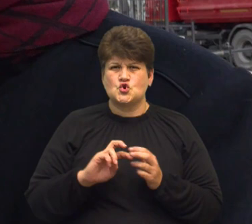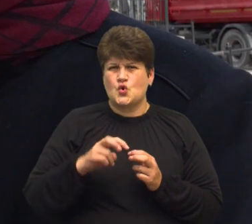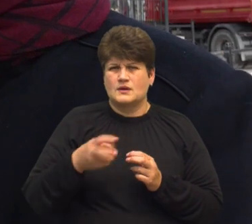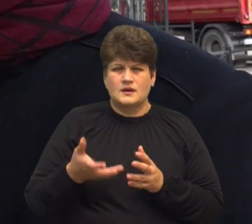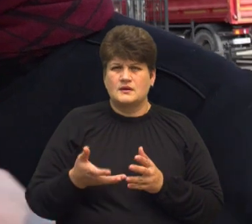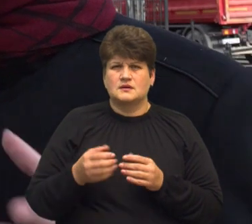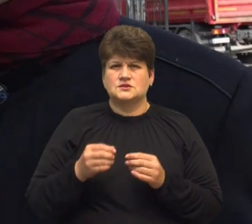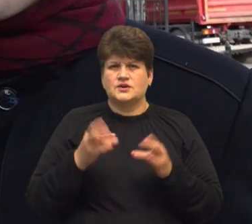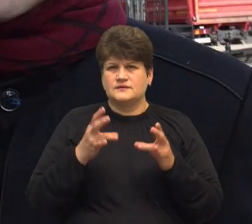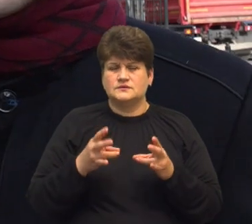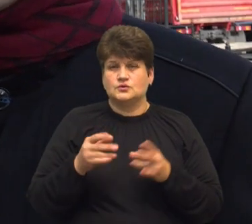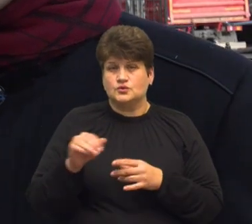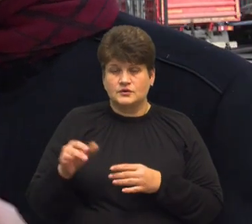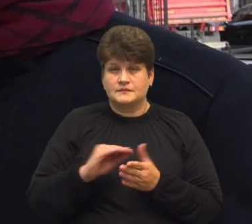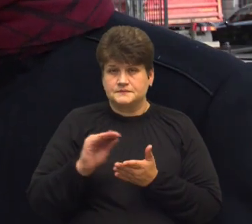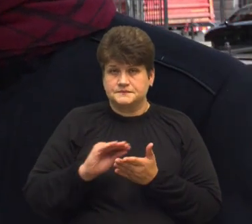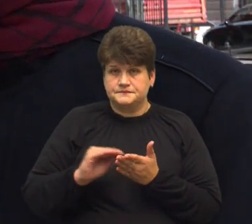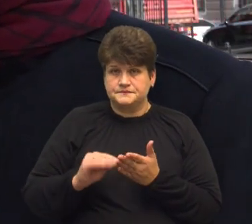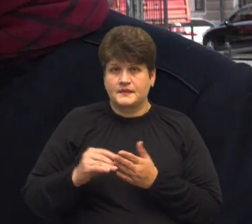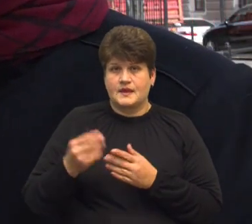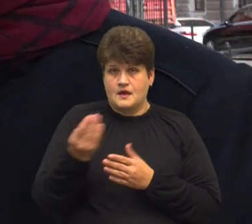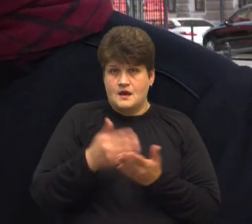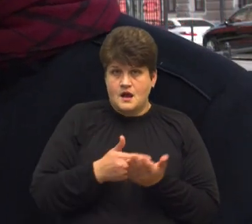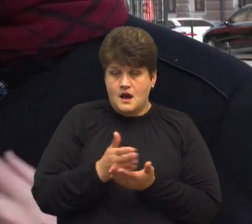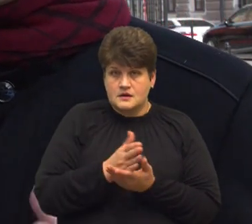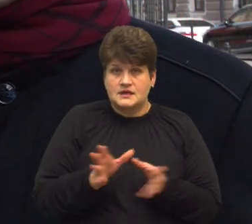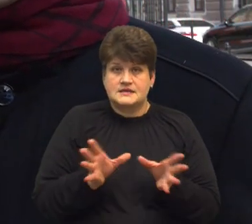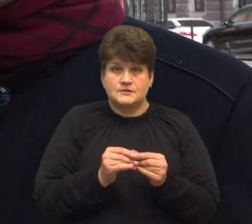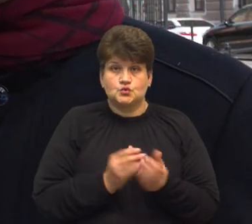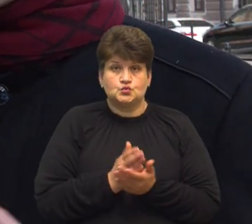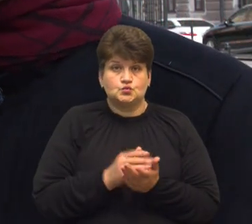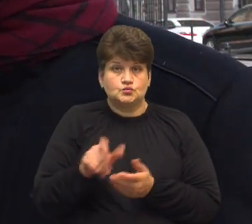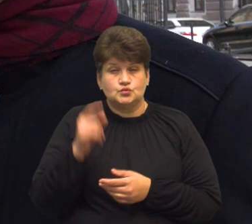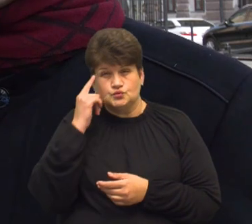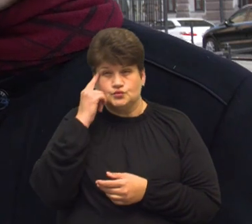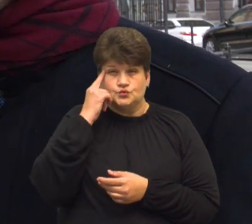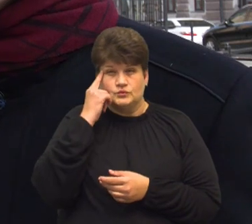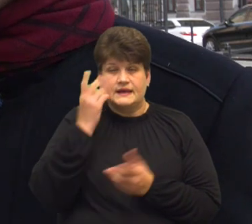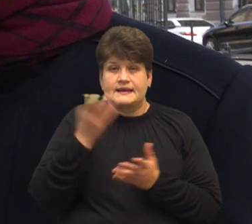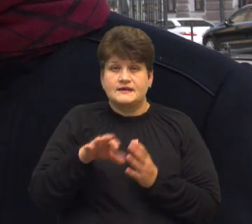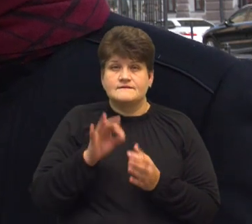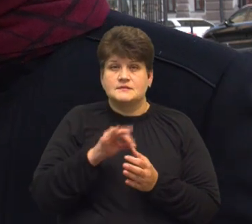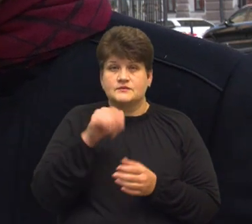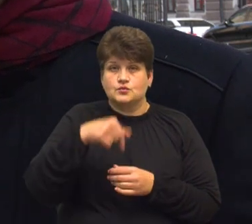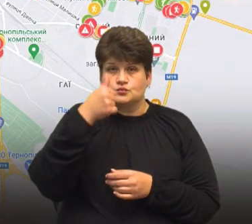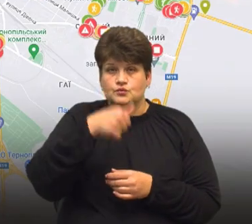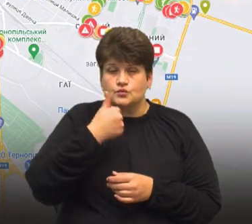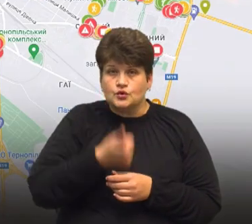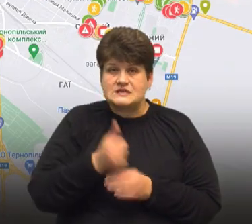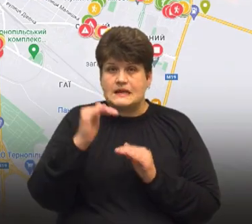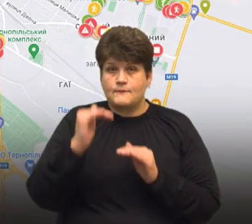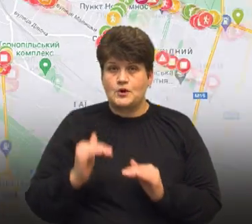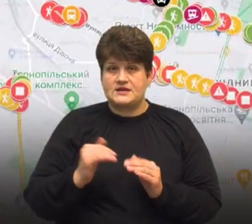лоток. Чись подібне наносили це на мапу і потім спільно з чиновниками думали, які переходи обрати цьогоріч для пониження.